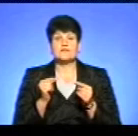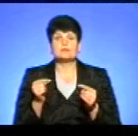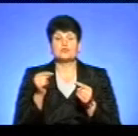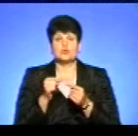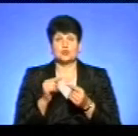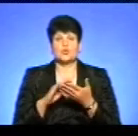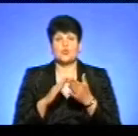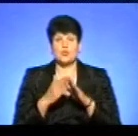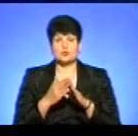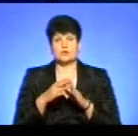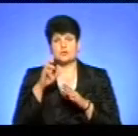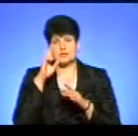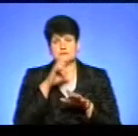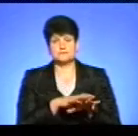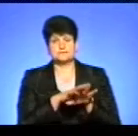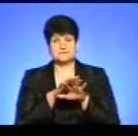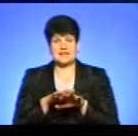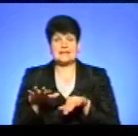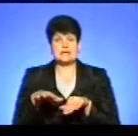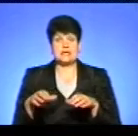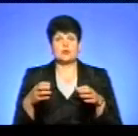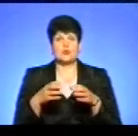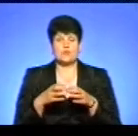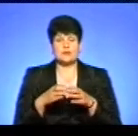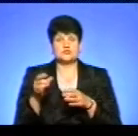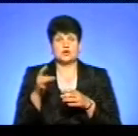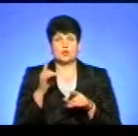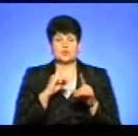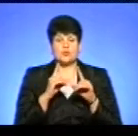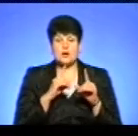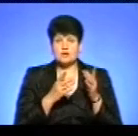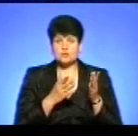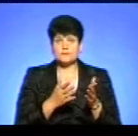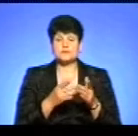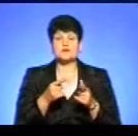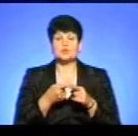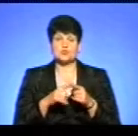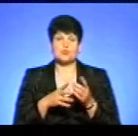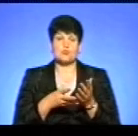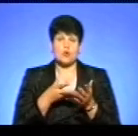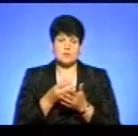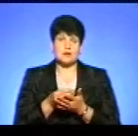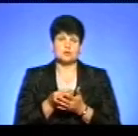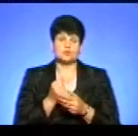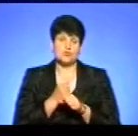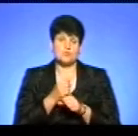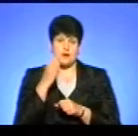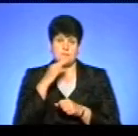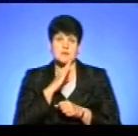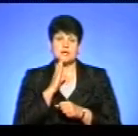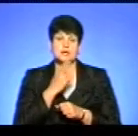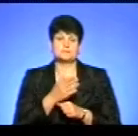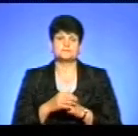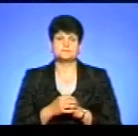про міжбюджетний транспорт із територіальною громадою чи районною радою, Таку проплату здійснюють безпосередньо батьки.